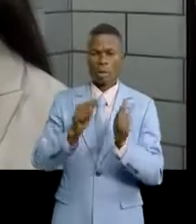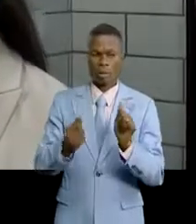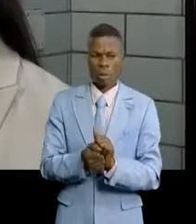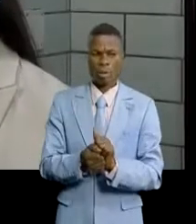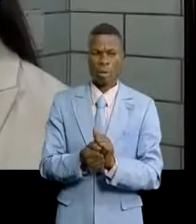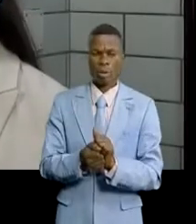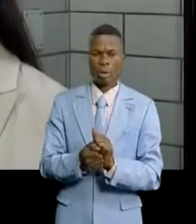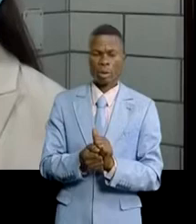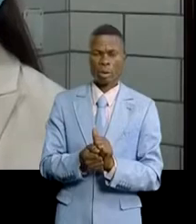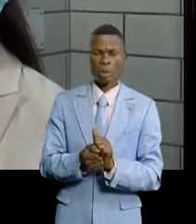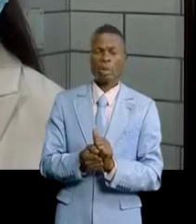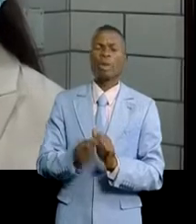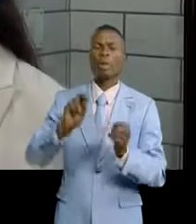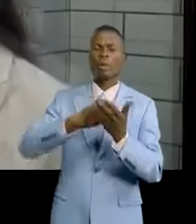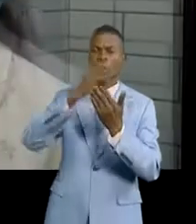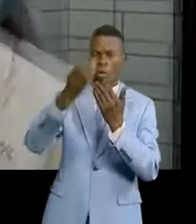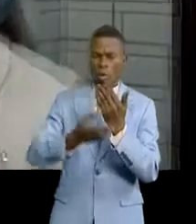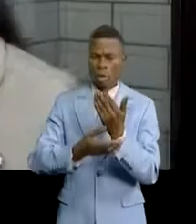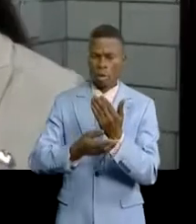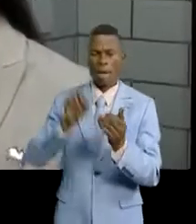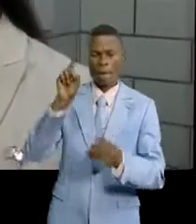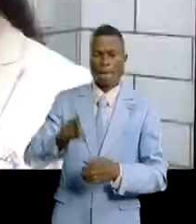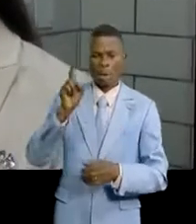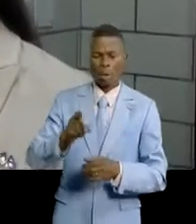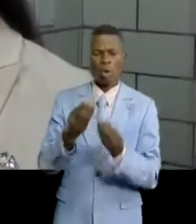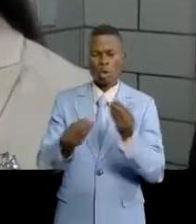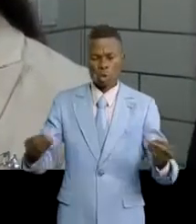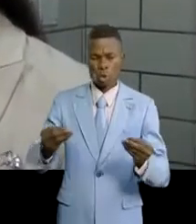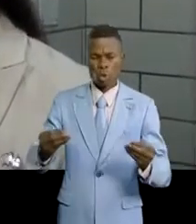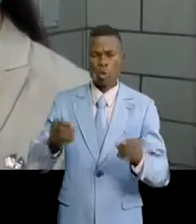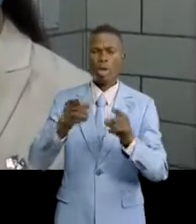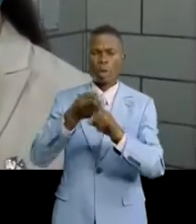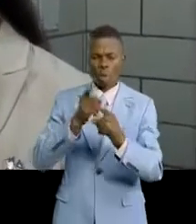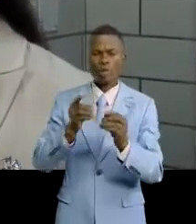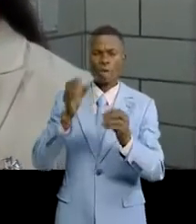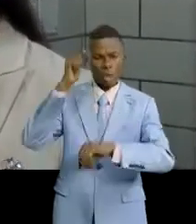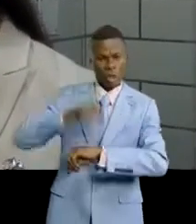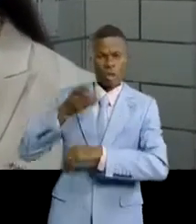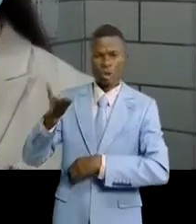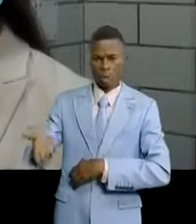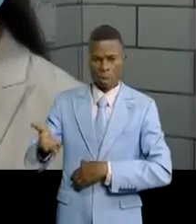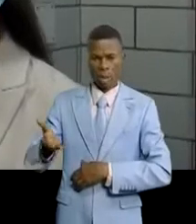Sharpe et Catalane parce que nous aurions voulu qu'il y ait des résultats issus de ce procès Nous